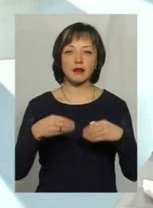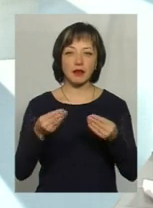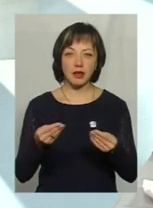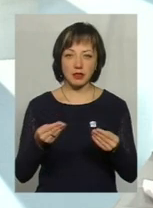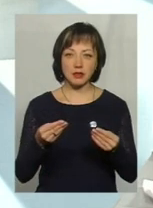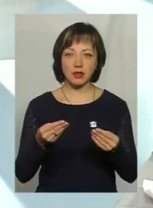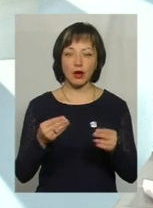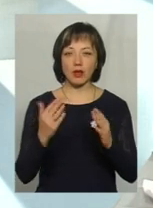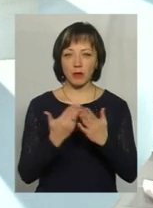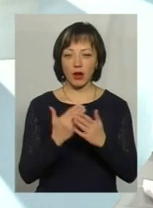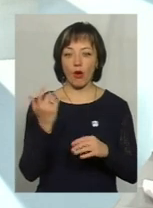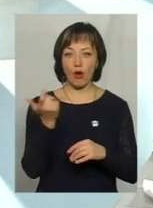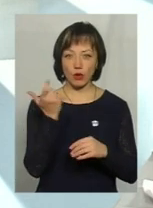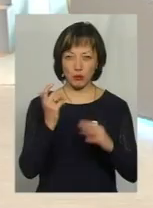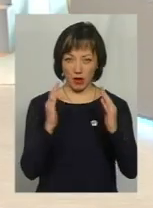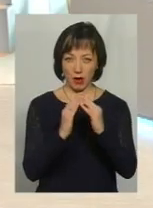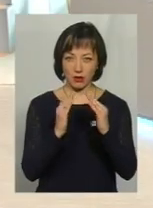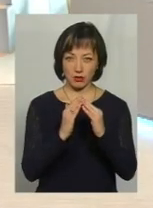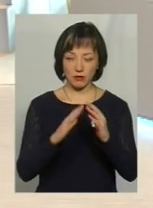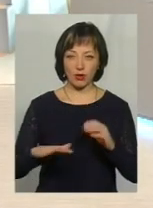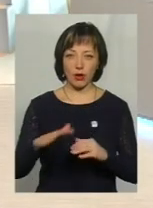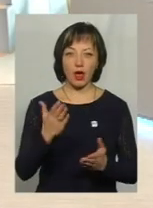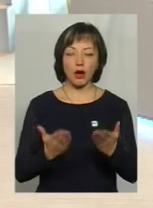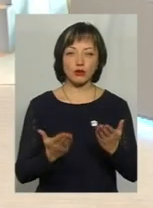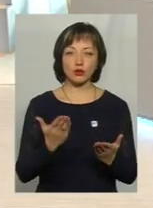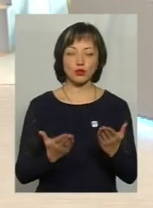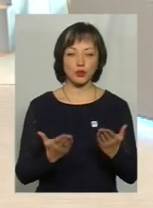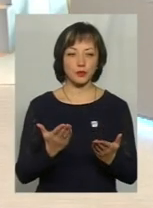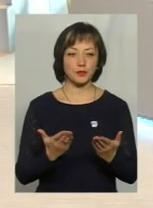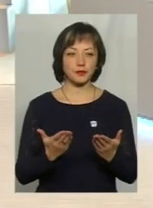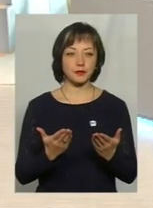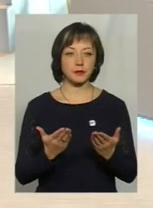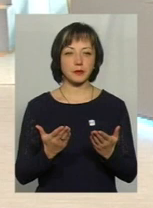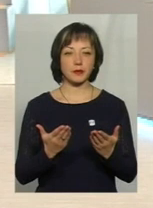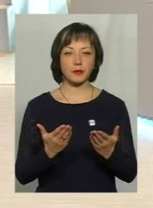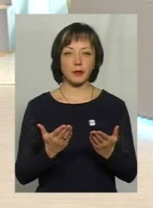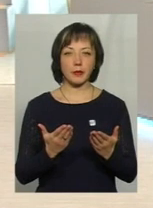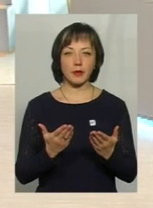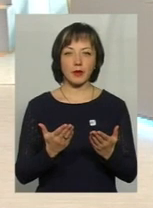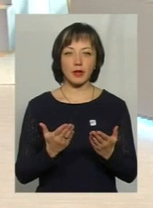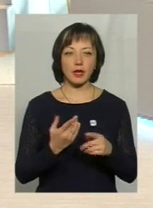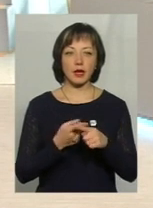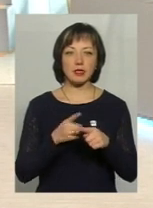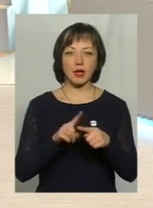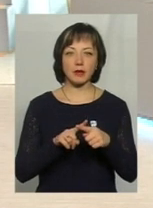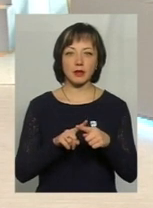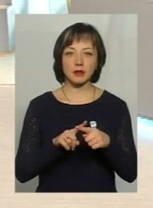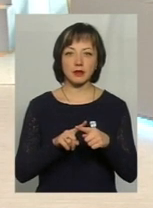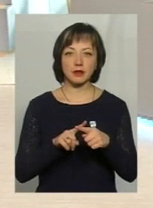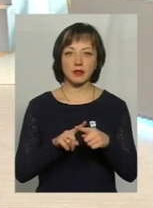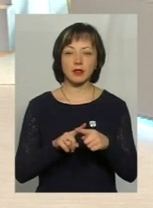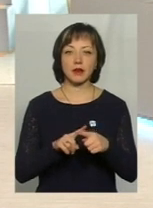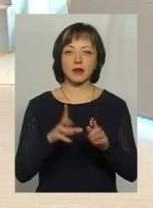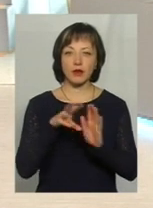домогосподарству, якщо всі, хто ходить в домогосподарство, відповідно до цього